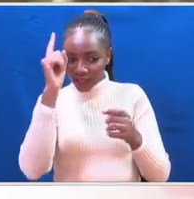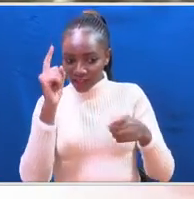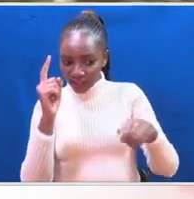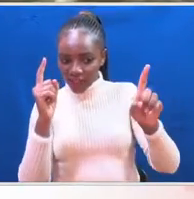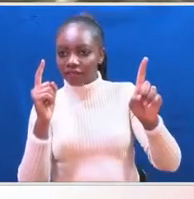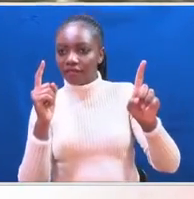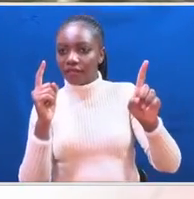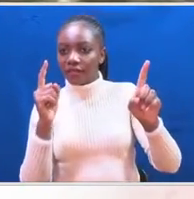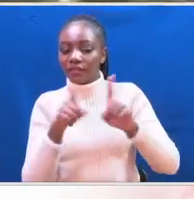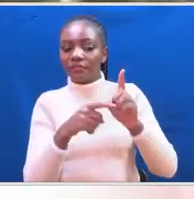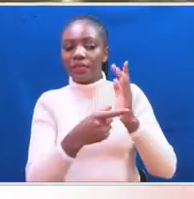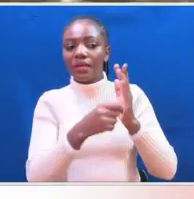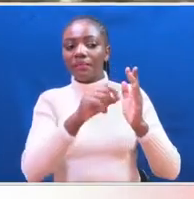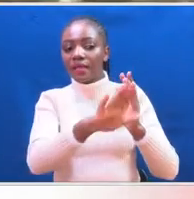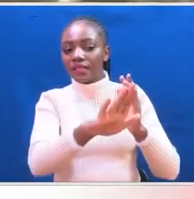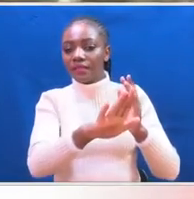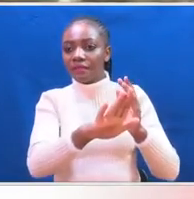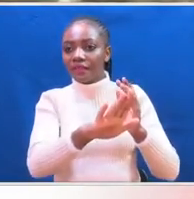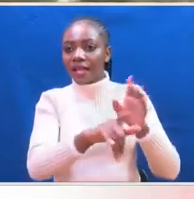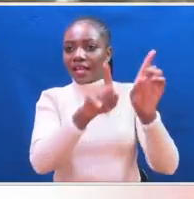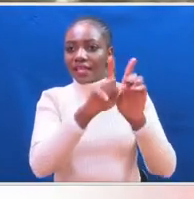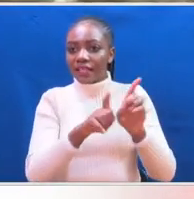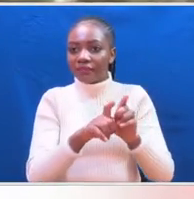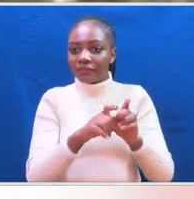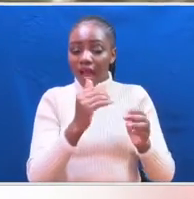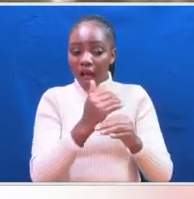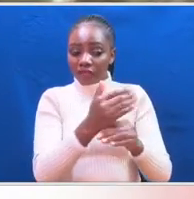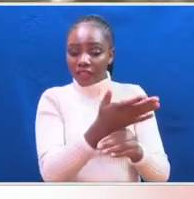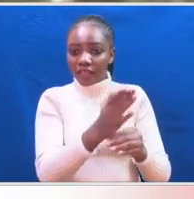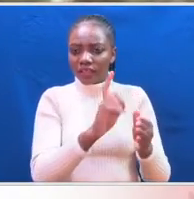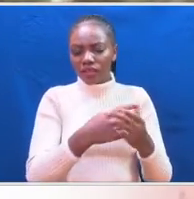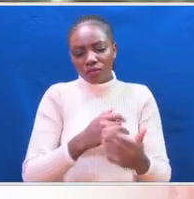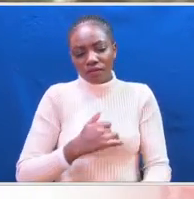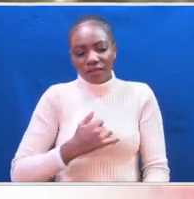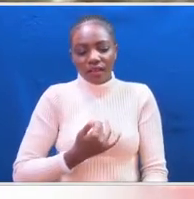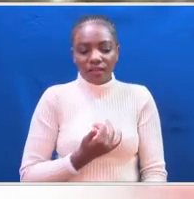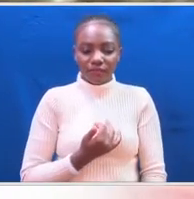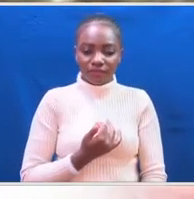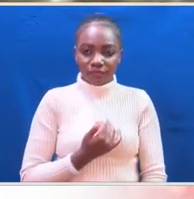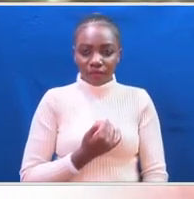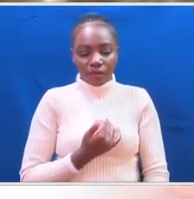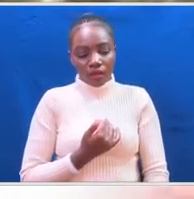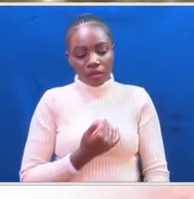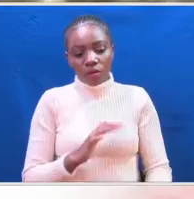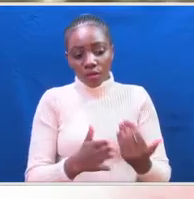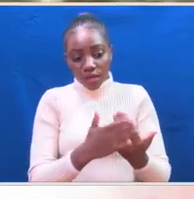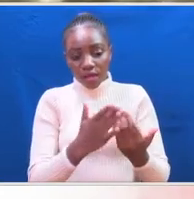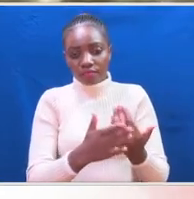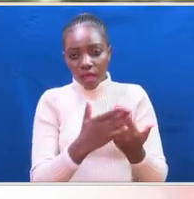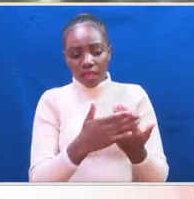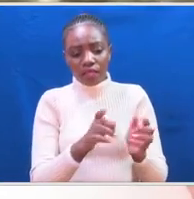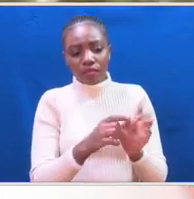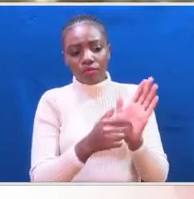ya hindi ya na hito Paraka. Paada ya kujielewa na hito Paraka, tukaona, tukaonelea ya kwamba zio mzuri,